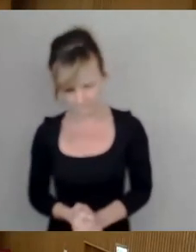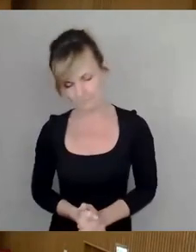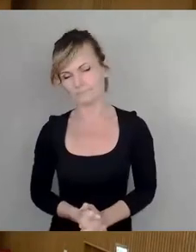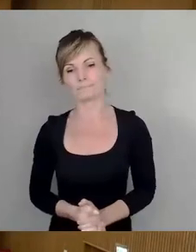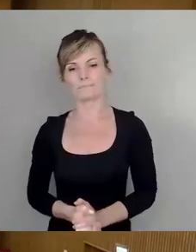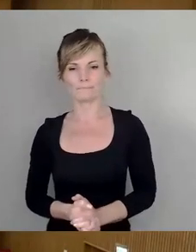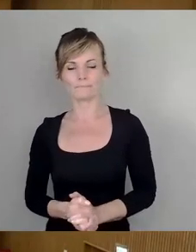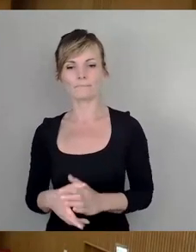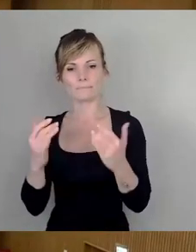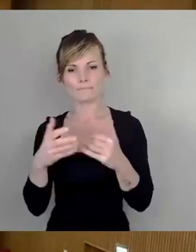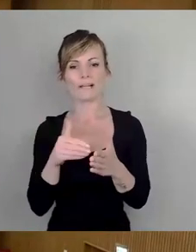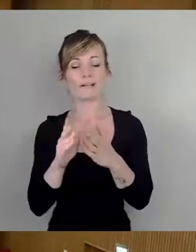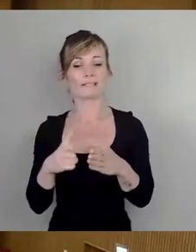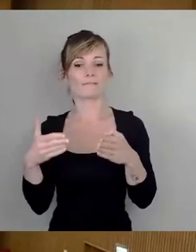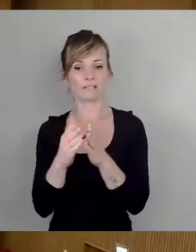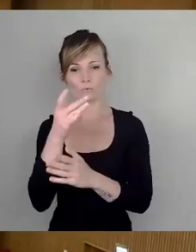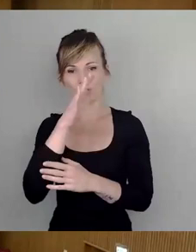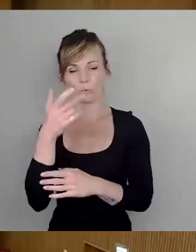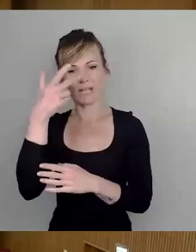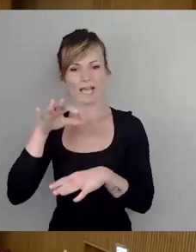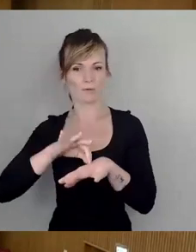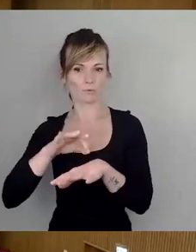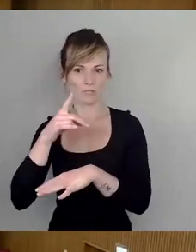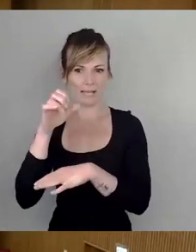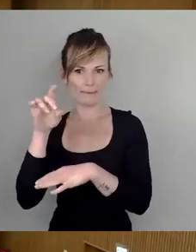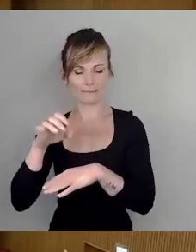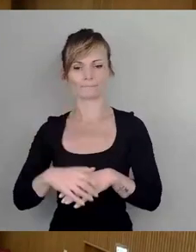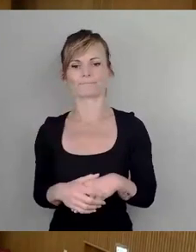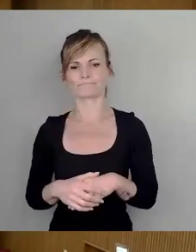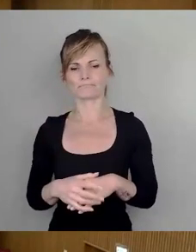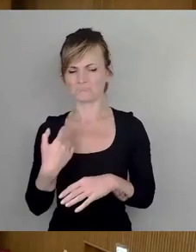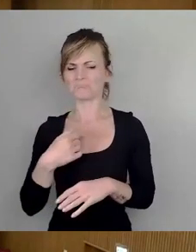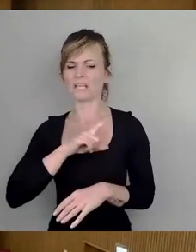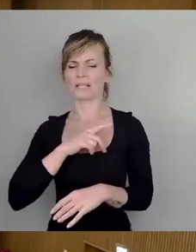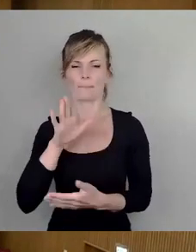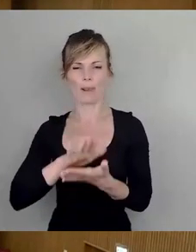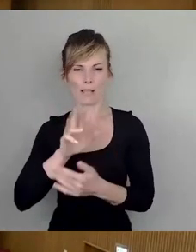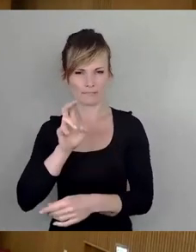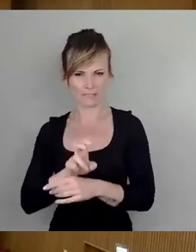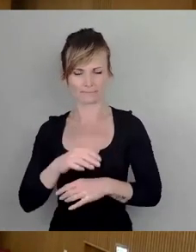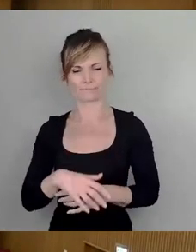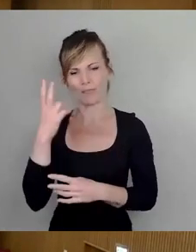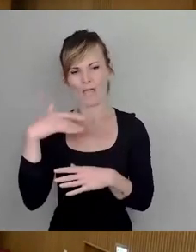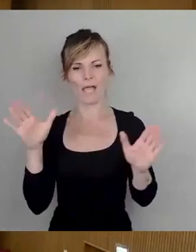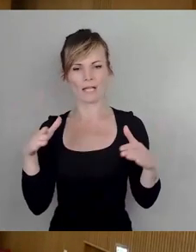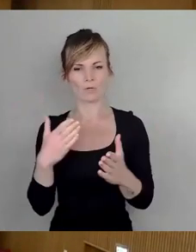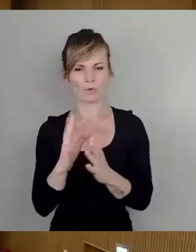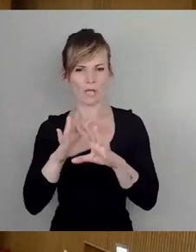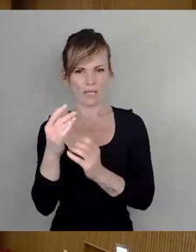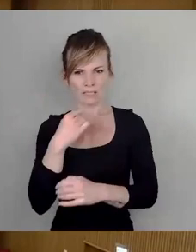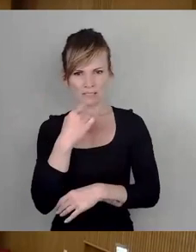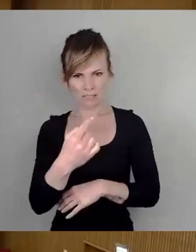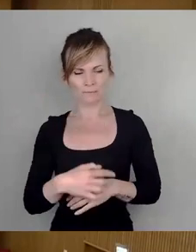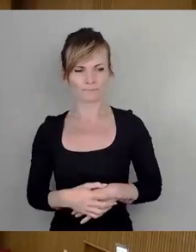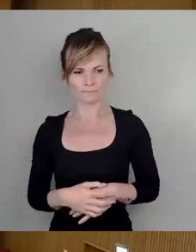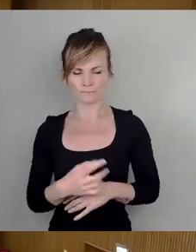Ich sage das mal hier vom Platz. Also Herr Engel hat eigentlich alles gesagt. Wir unterstützen das sehr, dass das Bahnhofsumfeld aufgewertet wird.